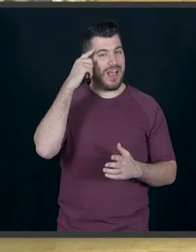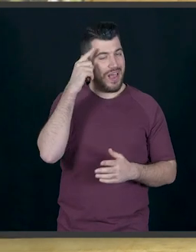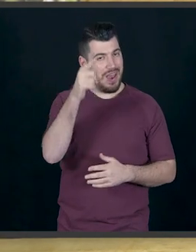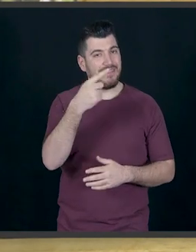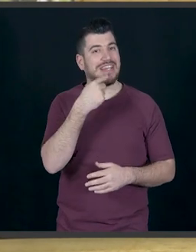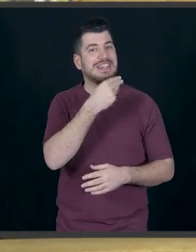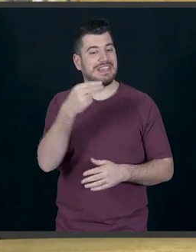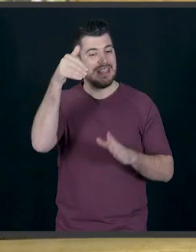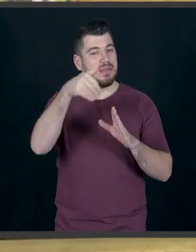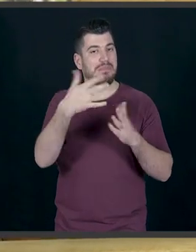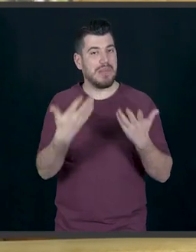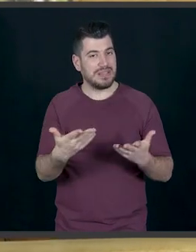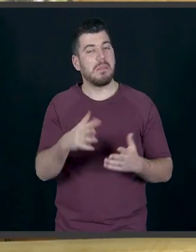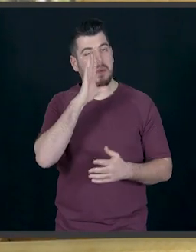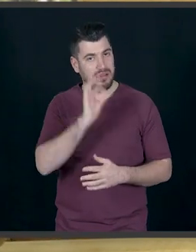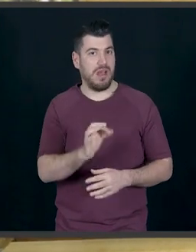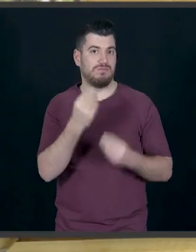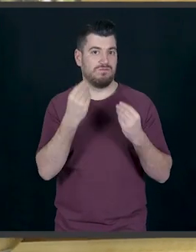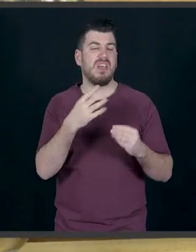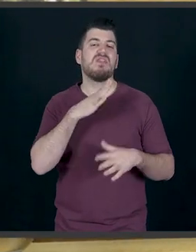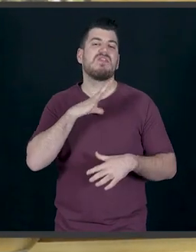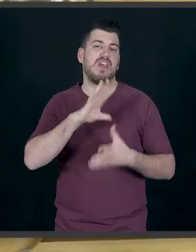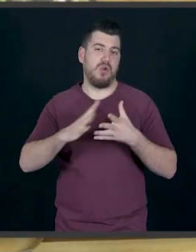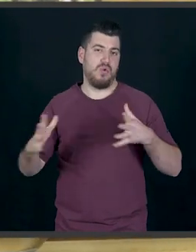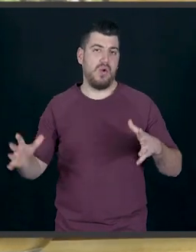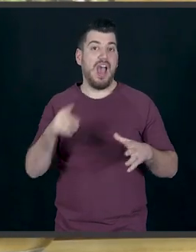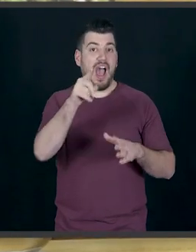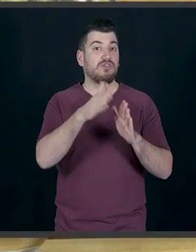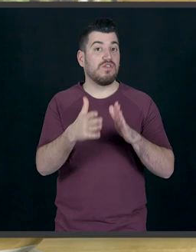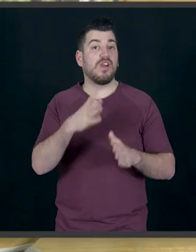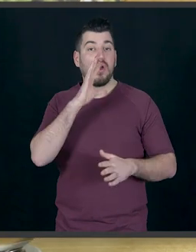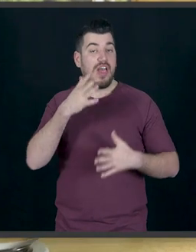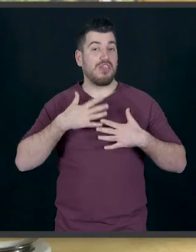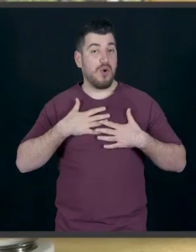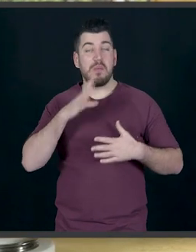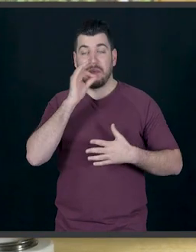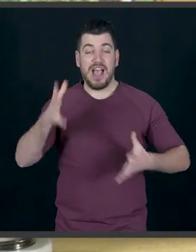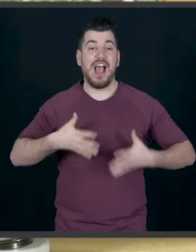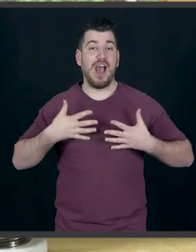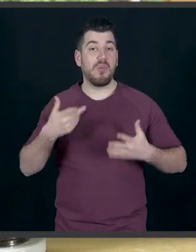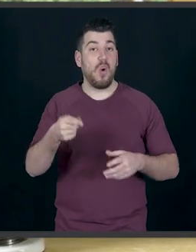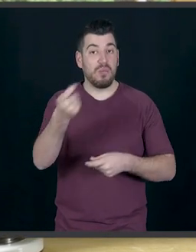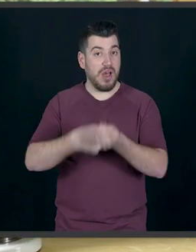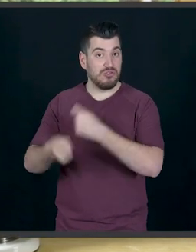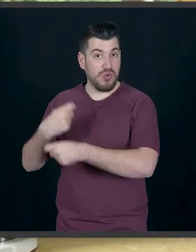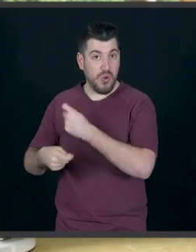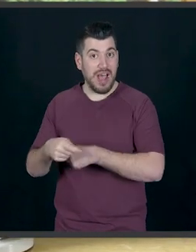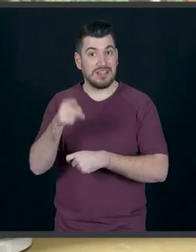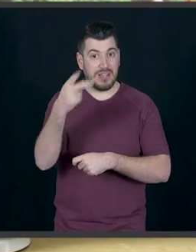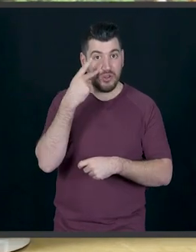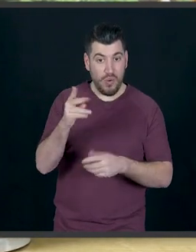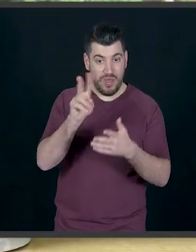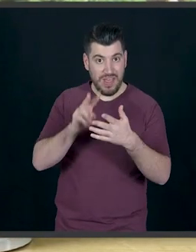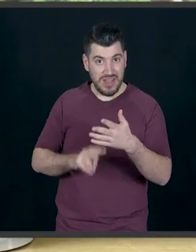ακριβώς περί τίνος πρόκειται. Δεν θέλω να λέω παραπάνω. Είμαι πολύ χαρούμενος που αυτό το βιβλίο είναι δικό μου. Και πιστέψτε με όπως θα αγοράσει θα είναι και αυτός